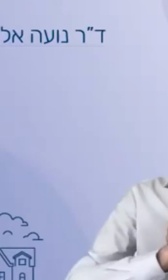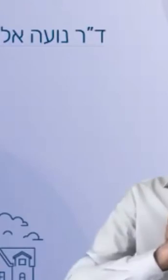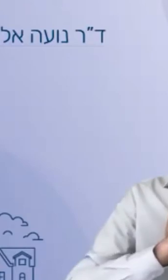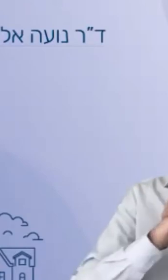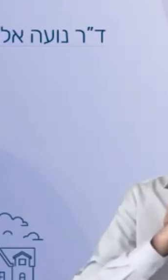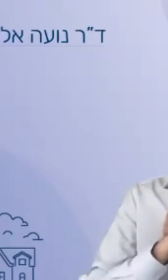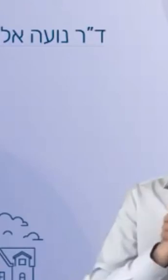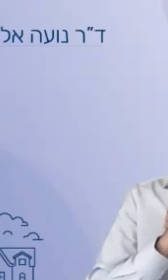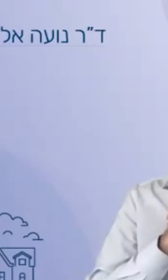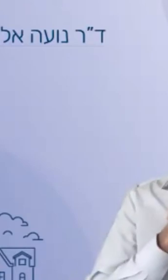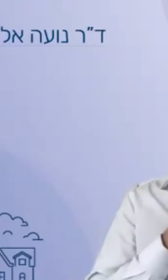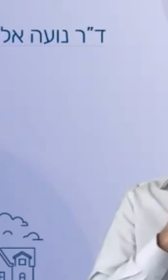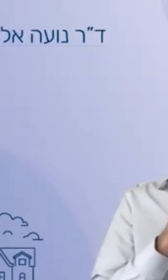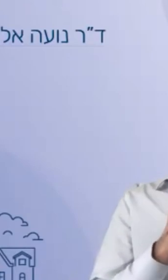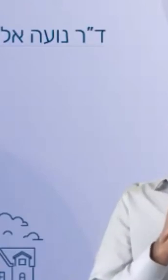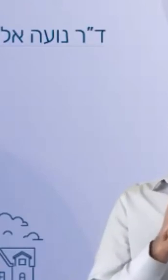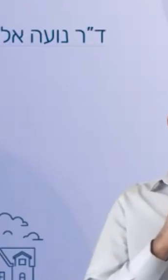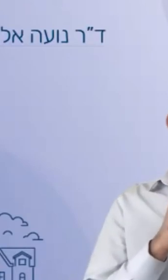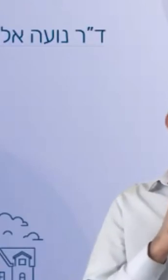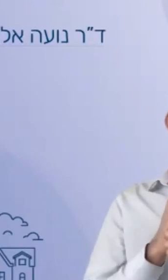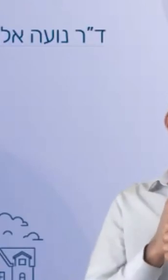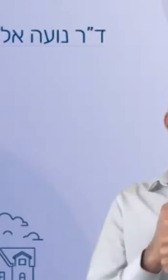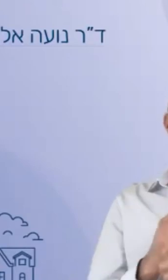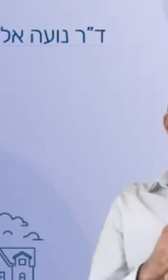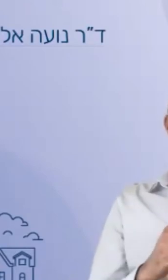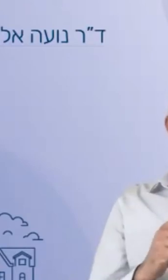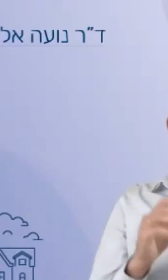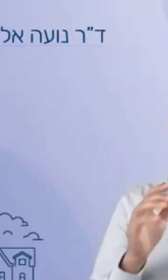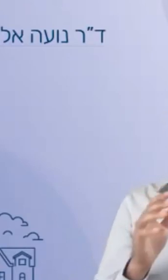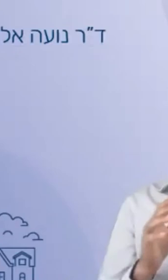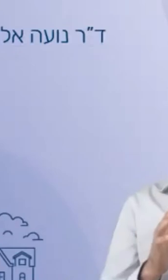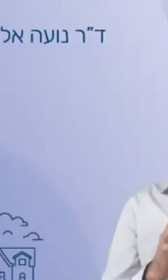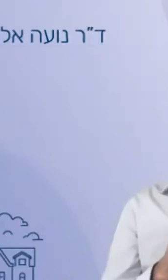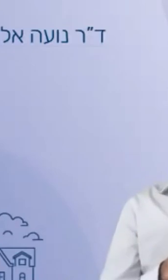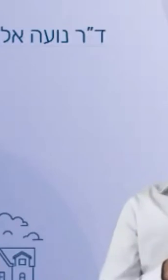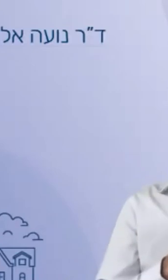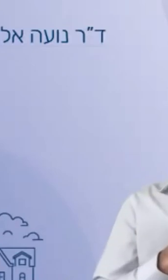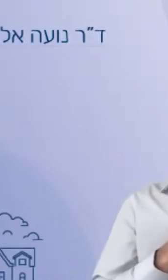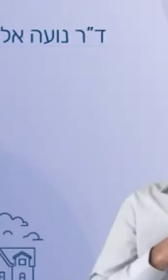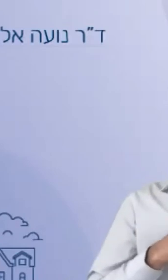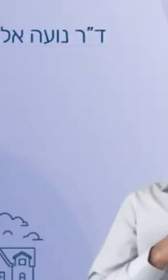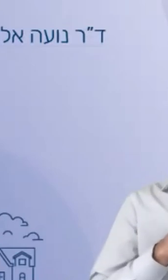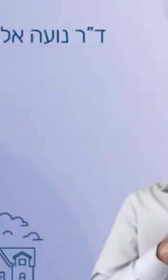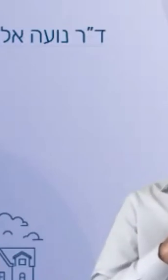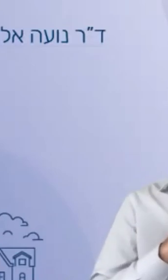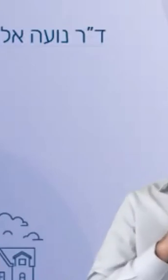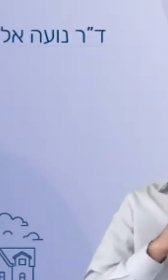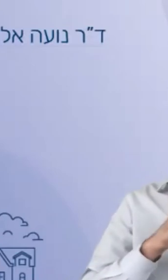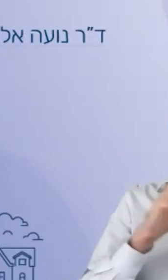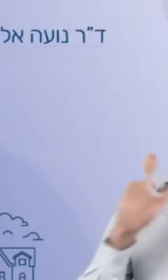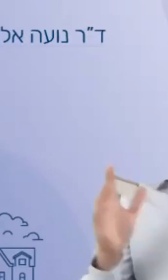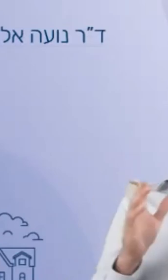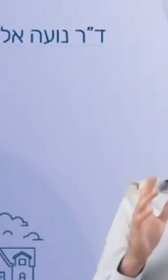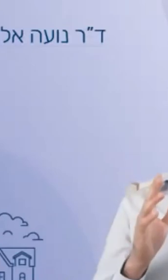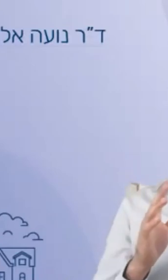ועכשיו אני שמח להזמין מאוד את דוקטור נועל בלדה, שהם נהד אצלנו בתוכנית את כל הממידה, את כל